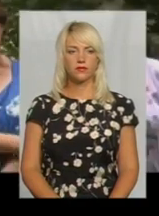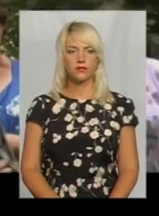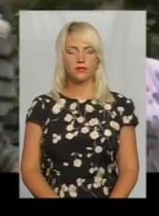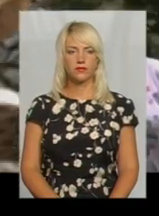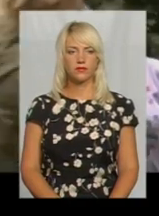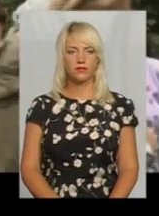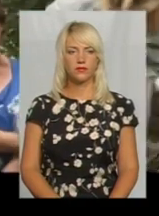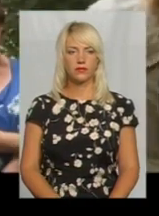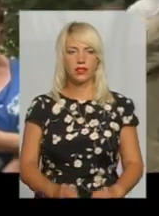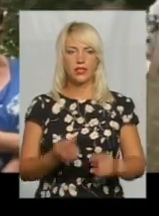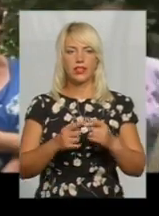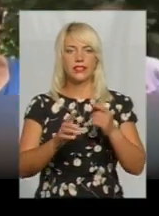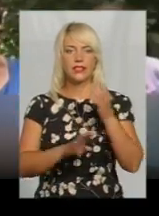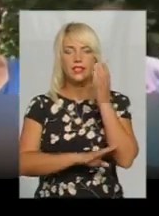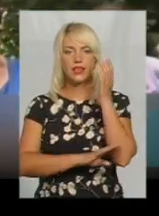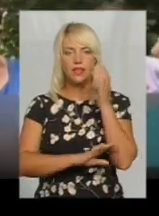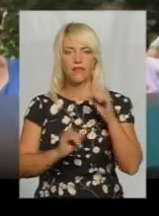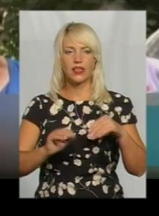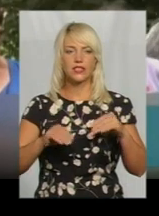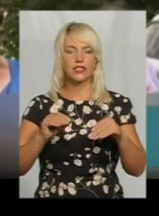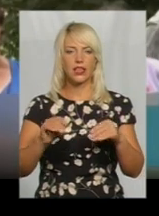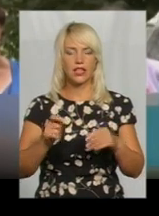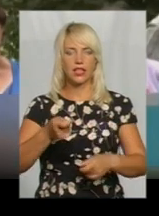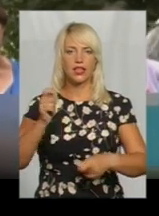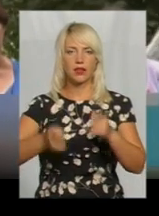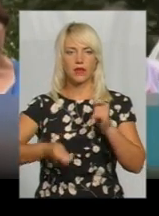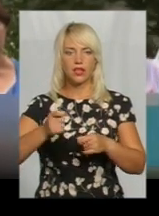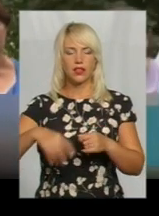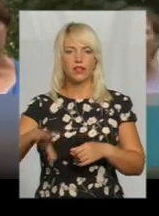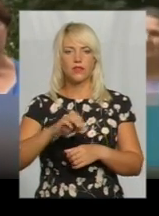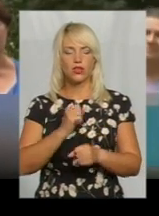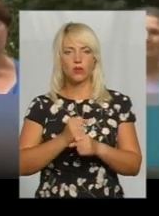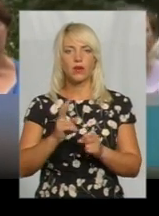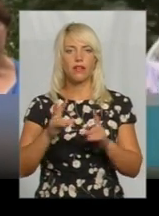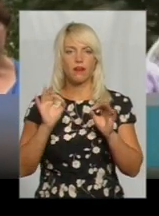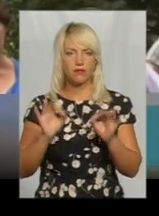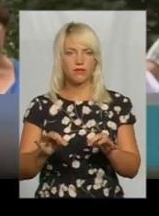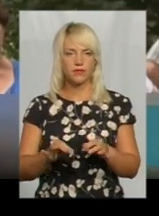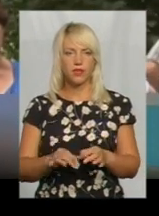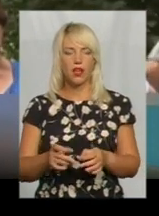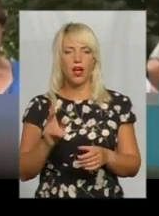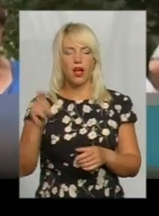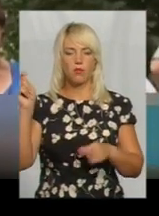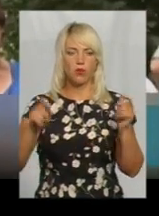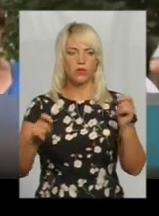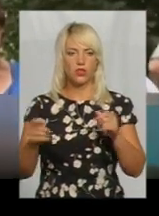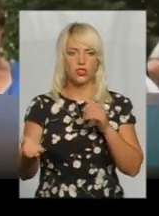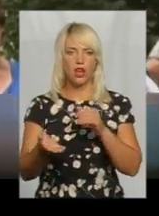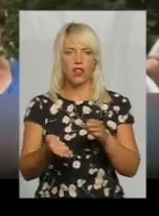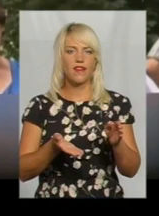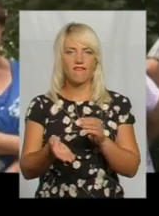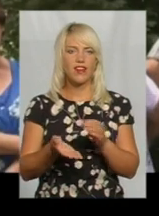І ці дерева, і садили, і вілили, ходили, все робили, як має бути. А приїжджали, вирізають,